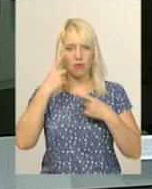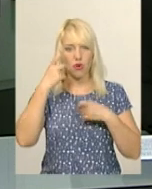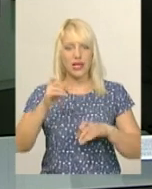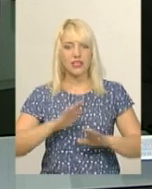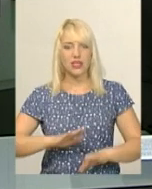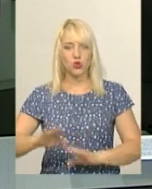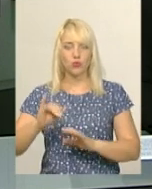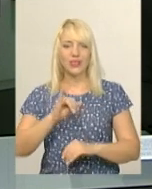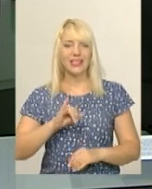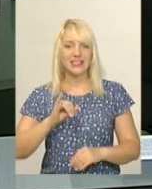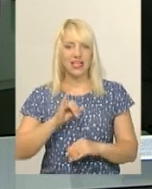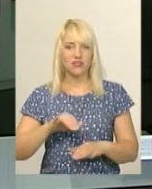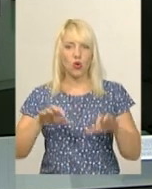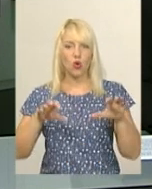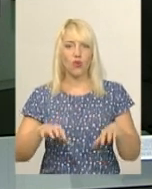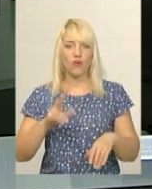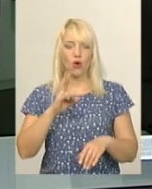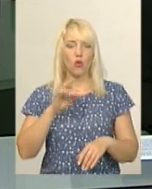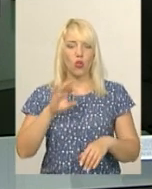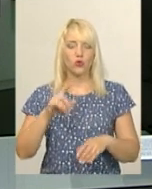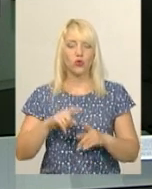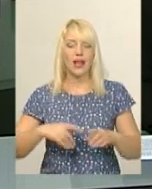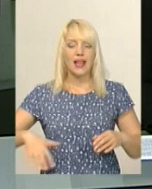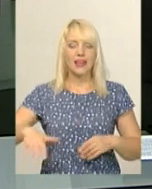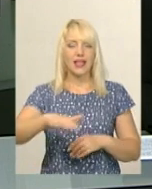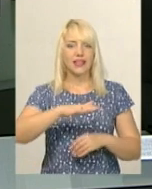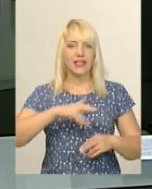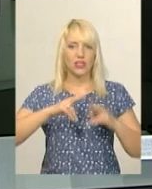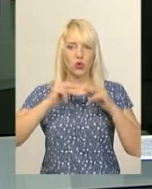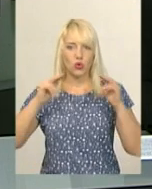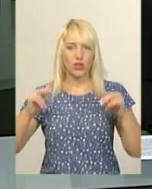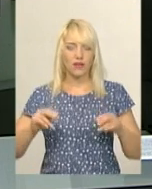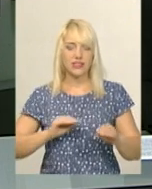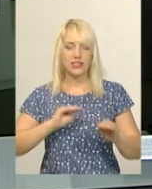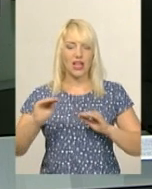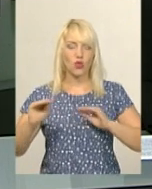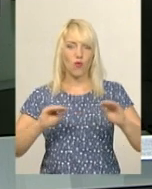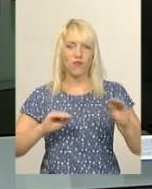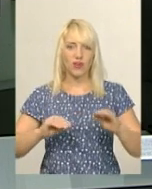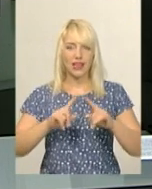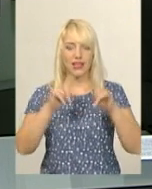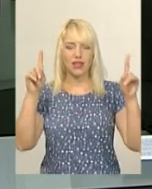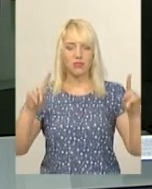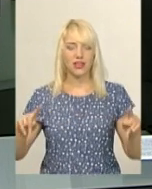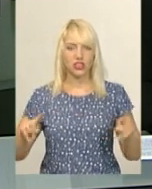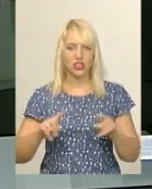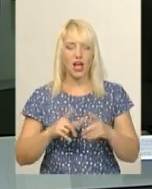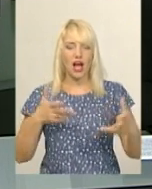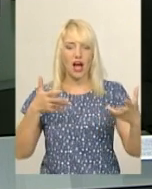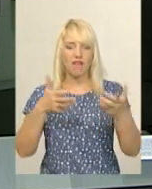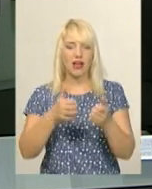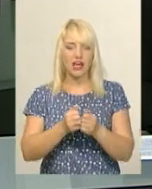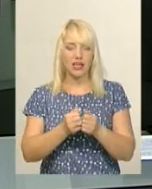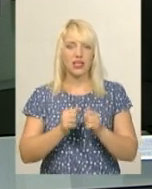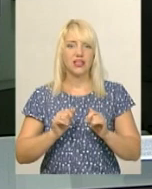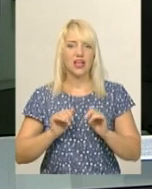міського голови Любов Калетюк. На території садиби також встановили таблички із написами «Аварійна зона» і «Вхід заборонено». Сробили це